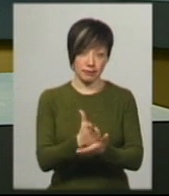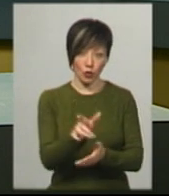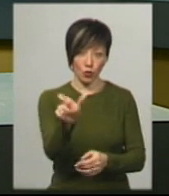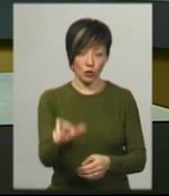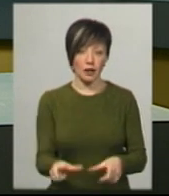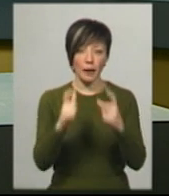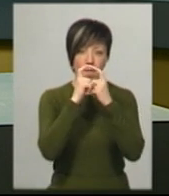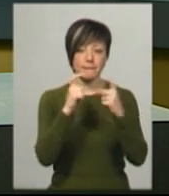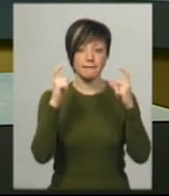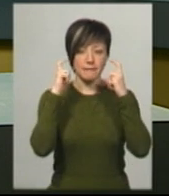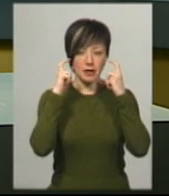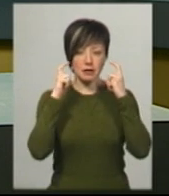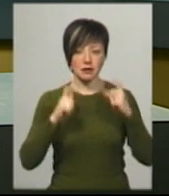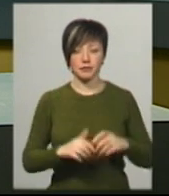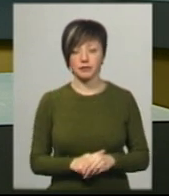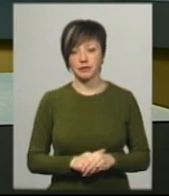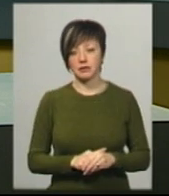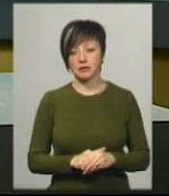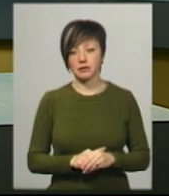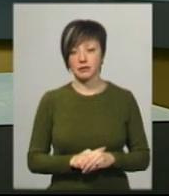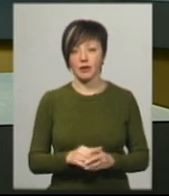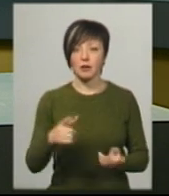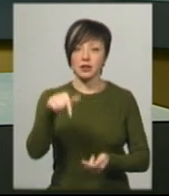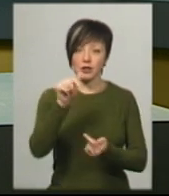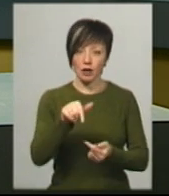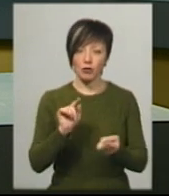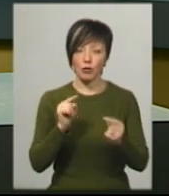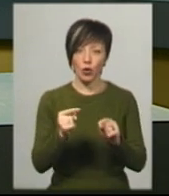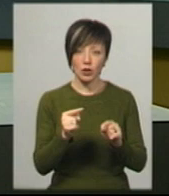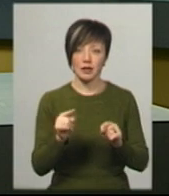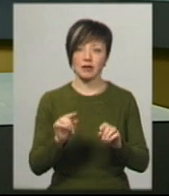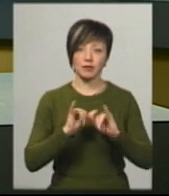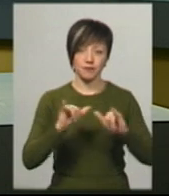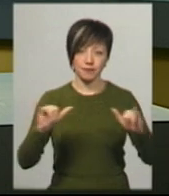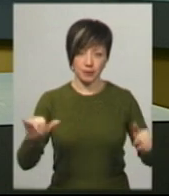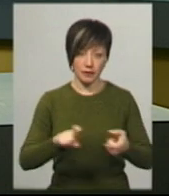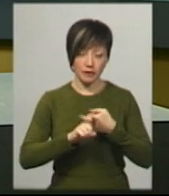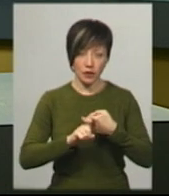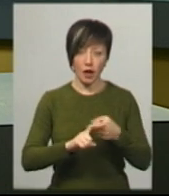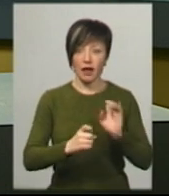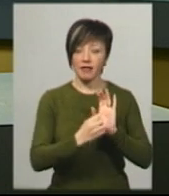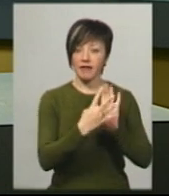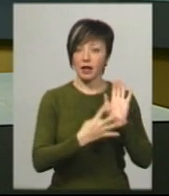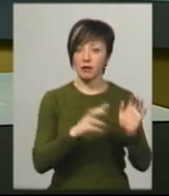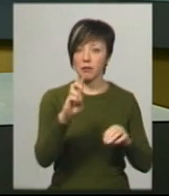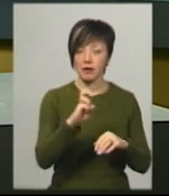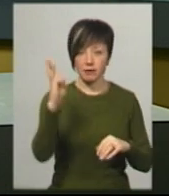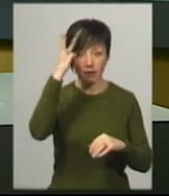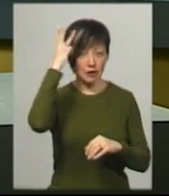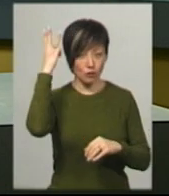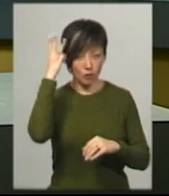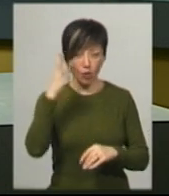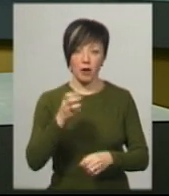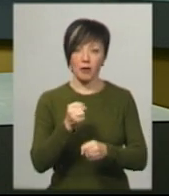пасажира засобів індивідуального захисту, призначених для протидії COVID-19. Нагадую, з 19 березня в обласному